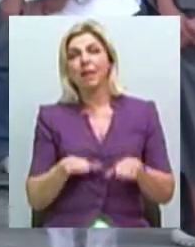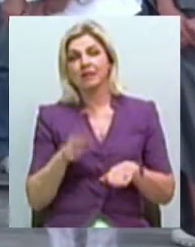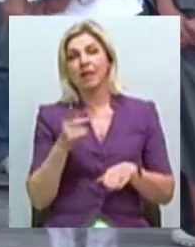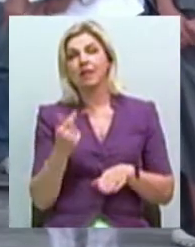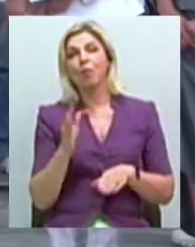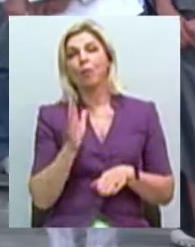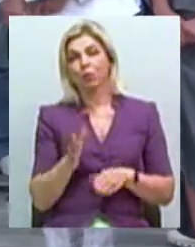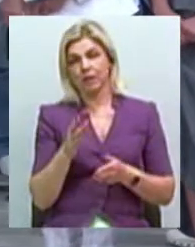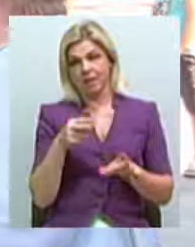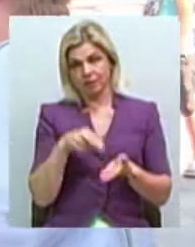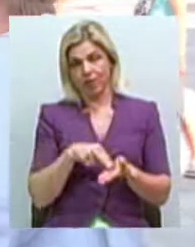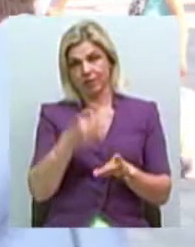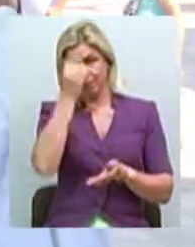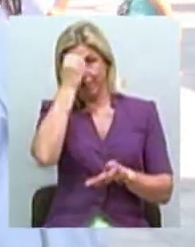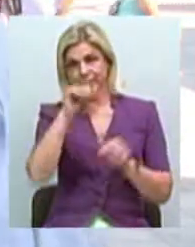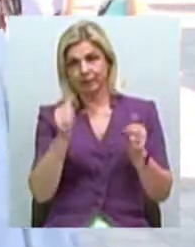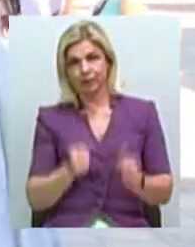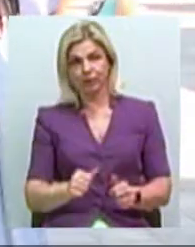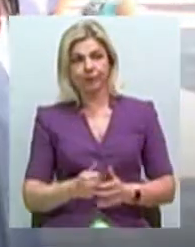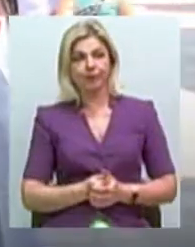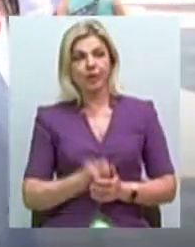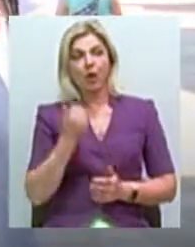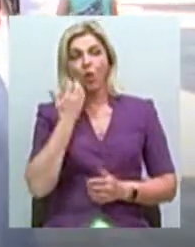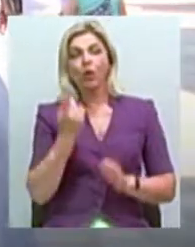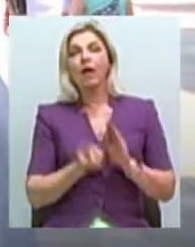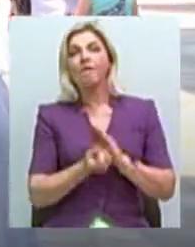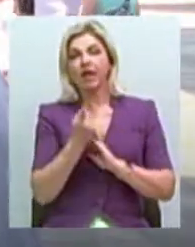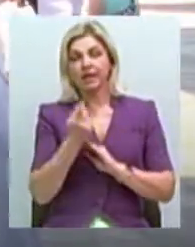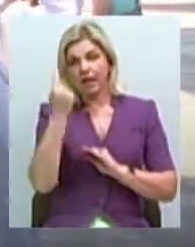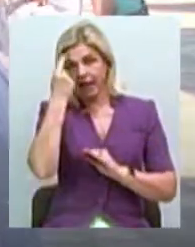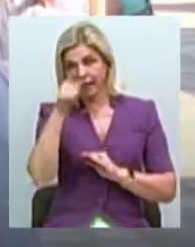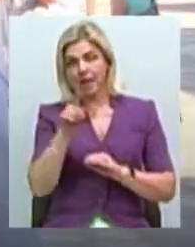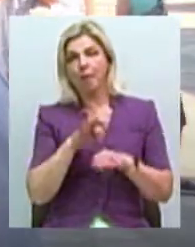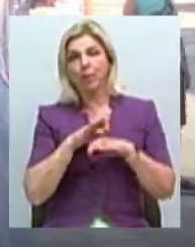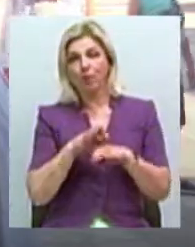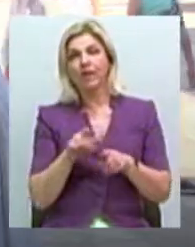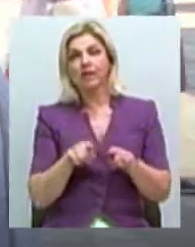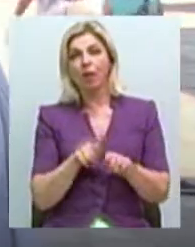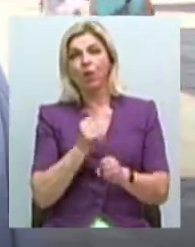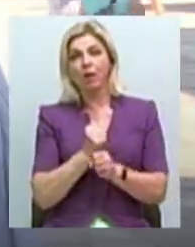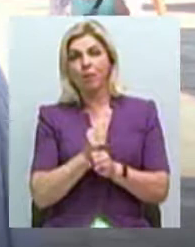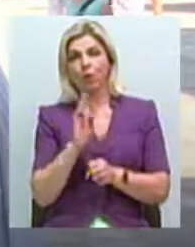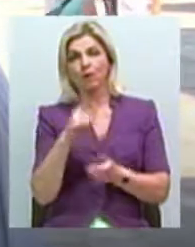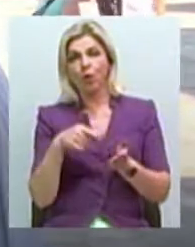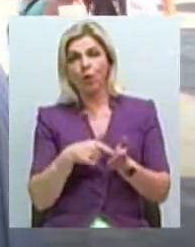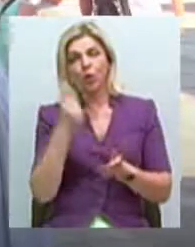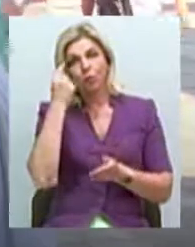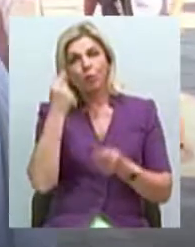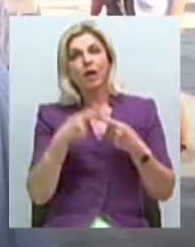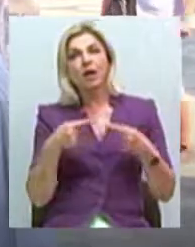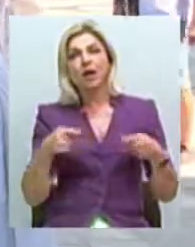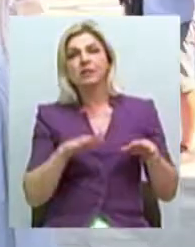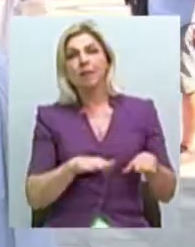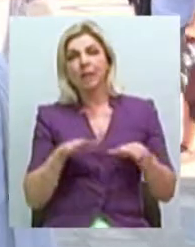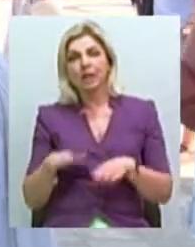знаходитись арт-об'єкт. Насправді, коли в виникла ідея привезти цю роботу в Миколаїв, то ми думали над декільками локаціями. Це була і